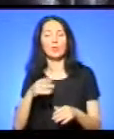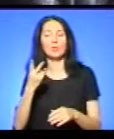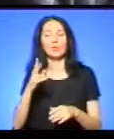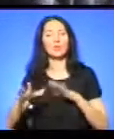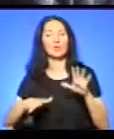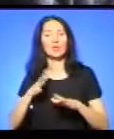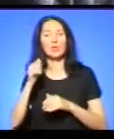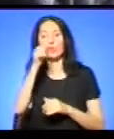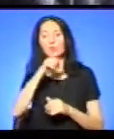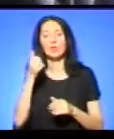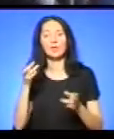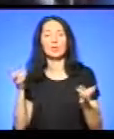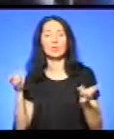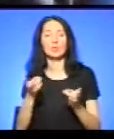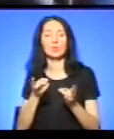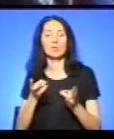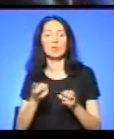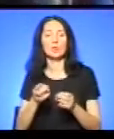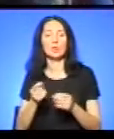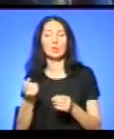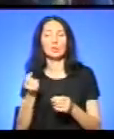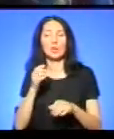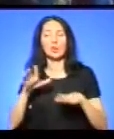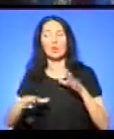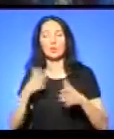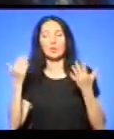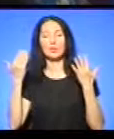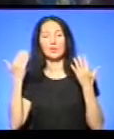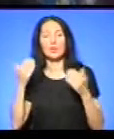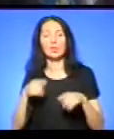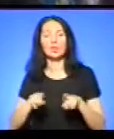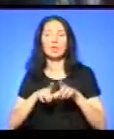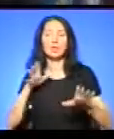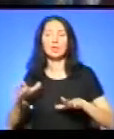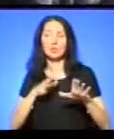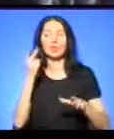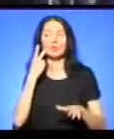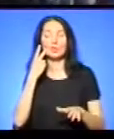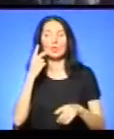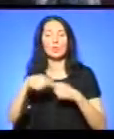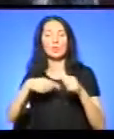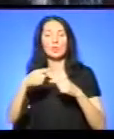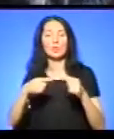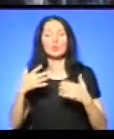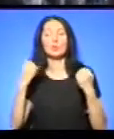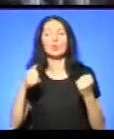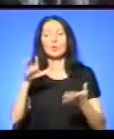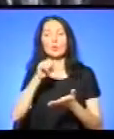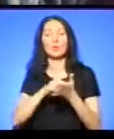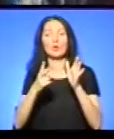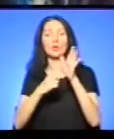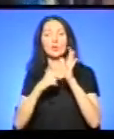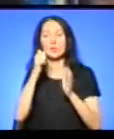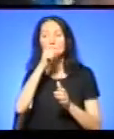день. Треба неділя, неділя віддихала. І так тренірую завжди весь час. Спортом вже маю всі 7 років.